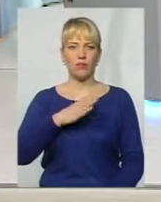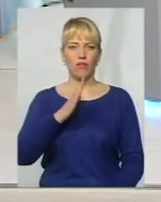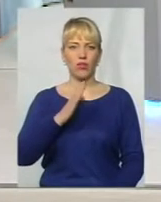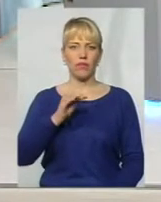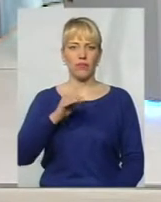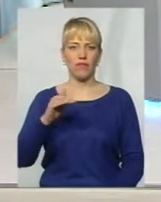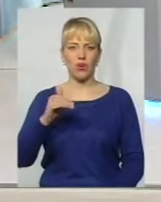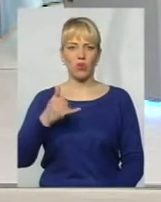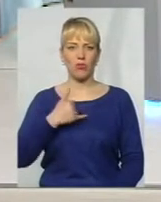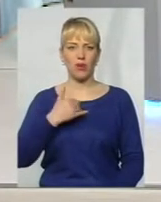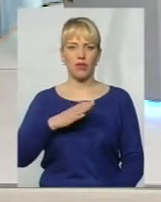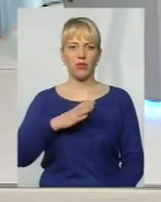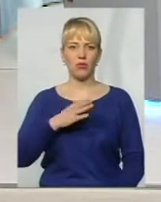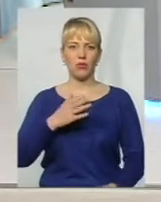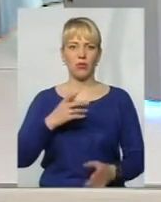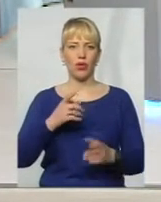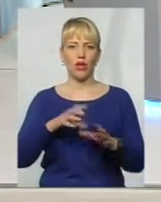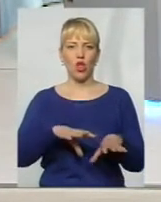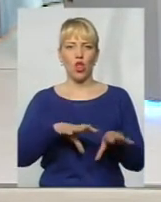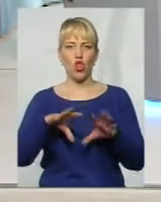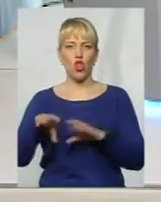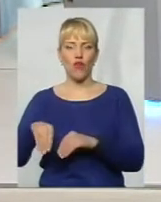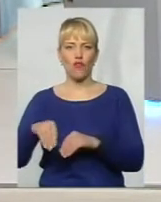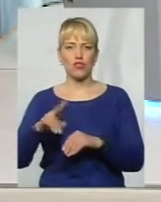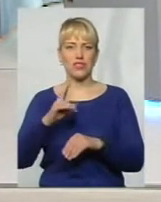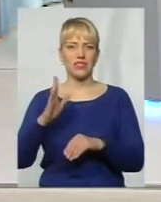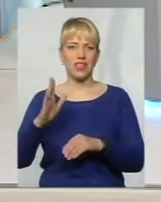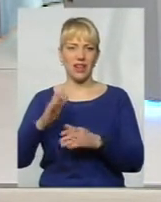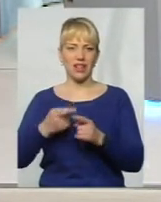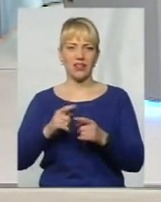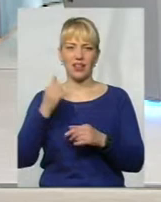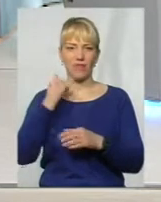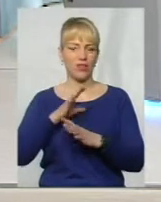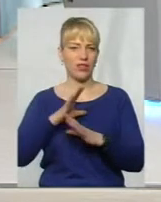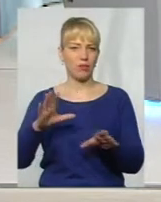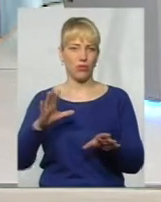в мене було тоді новосілля, ночі, телефон не був проведений,